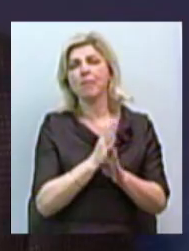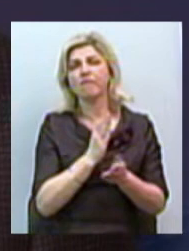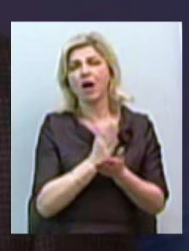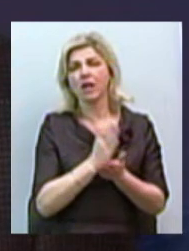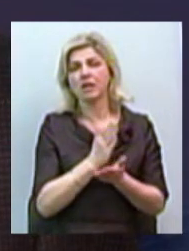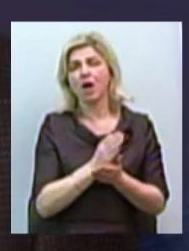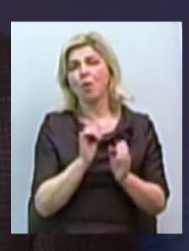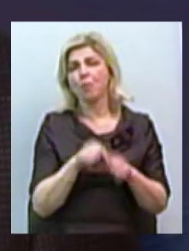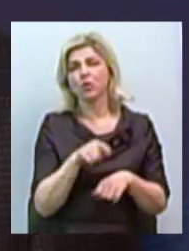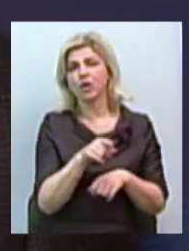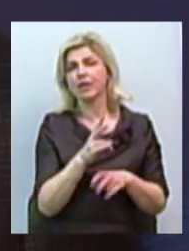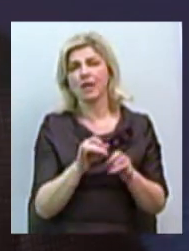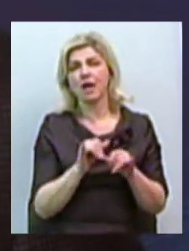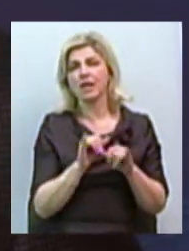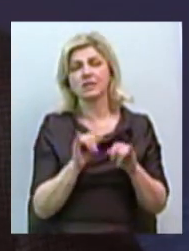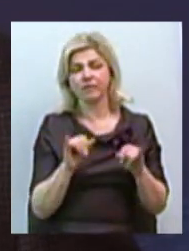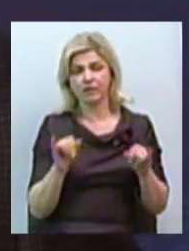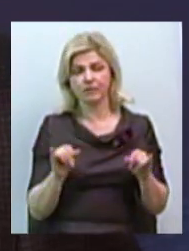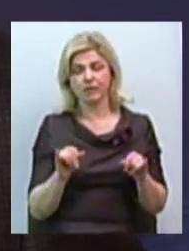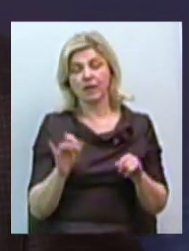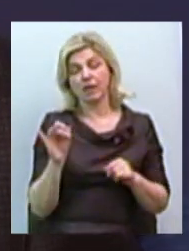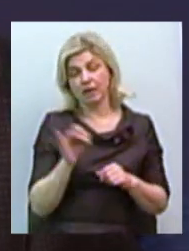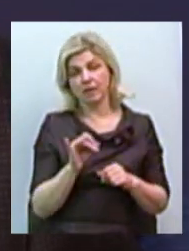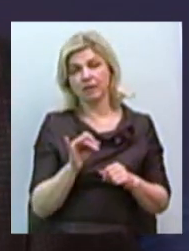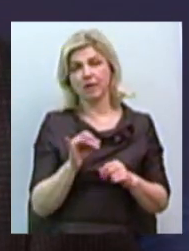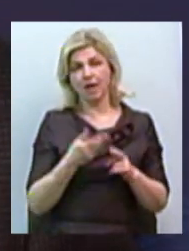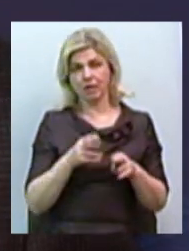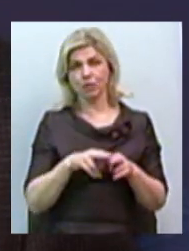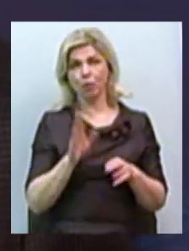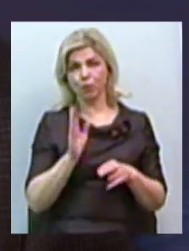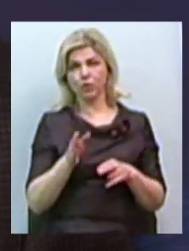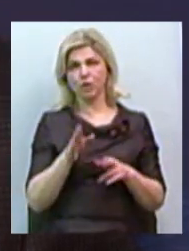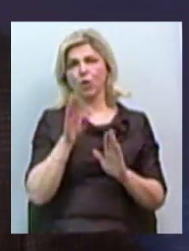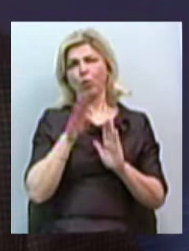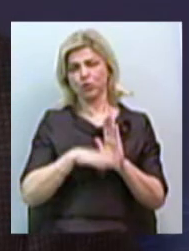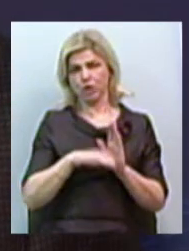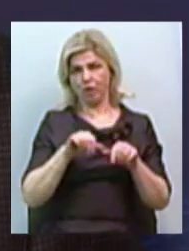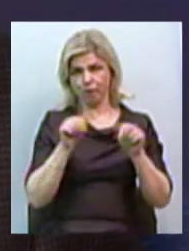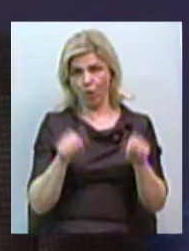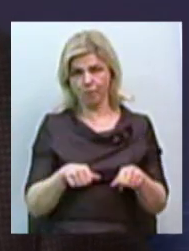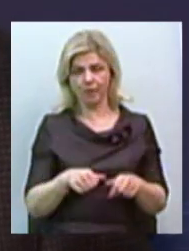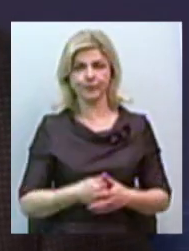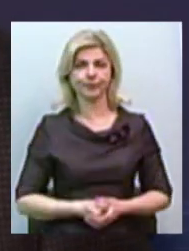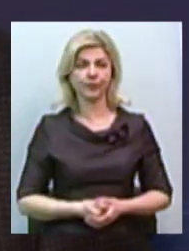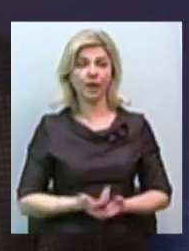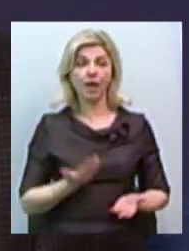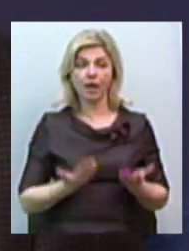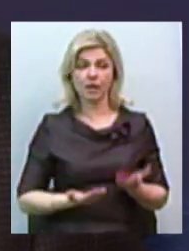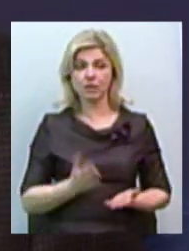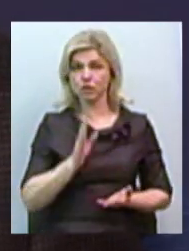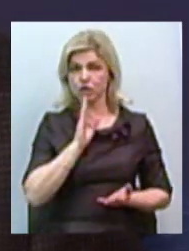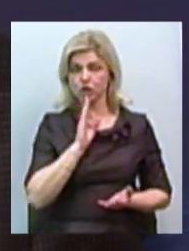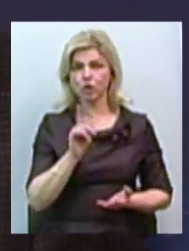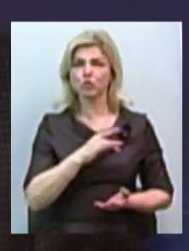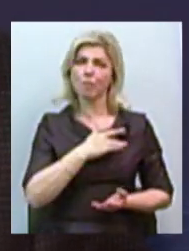воно може не реалізуватися і це буде вже запущена форма. Тому, якщо жінка щось